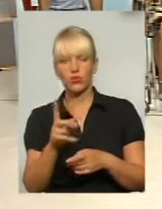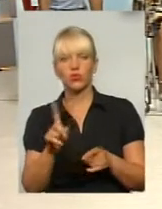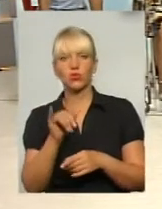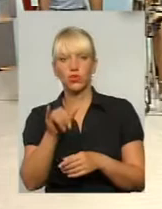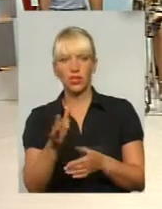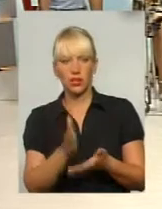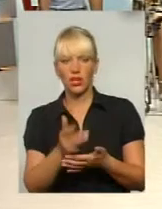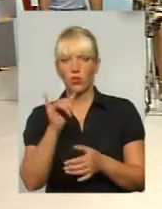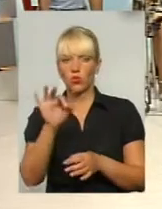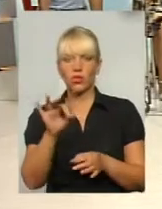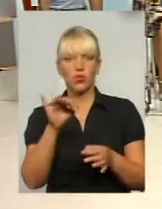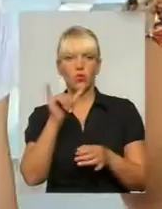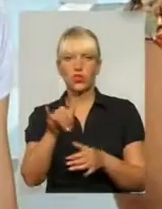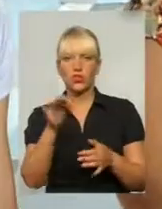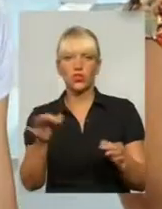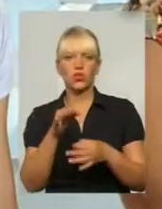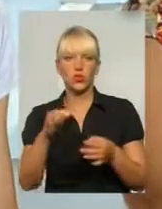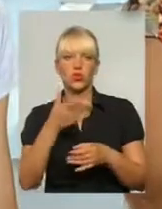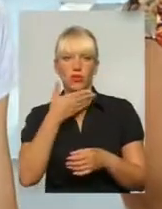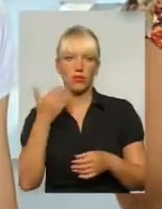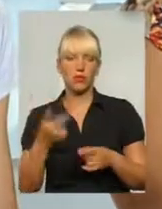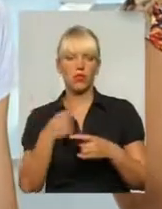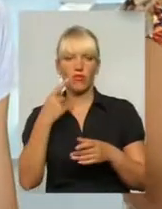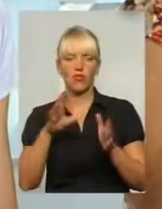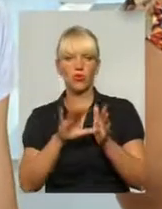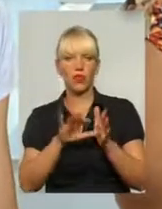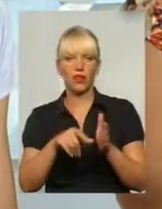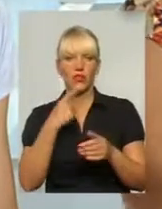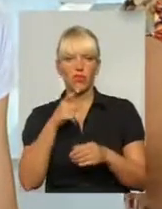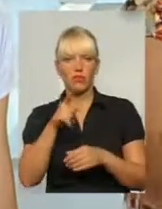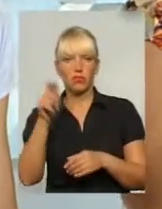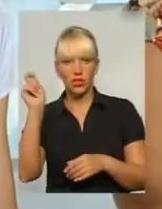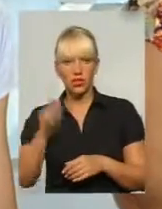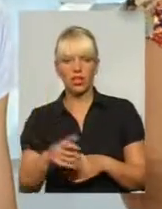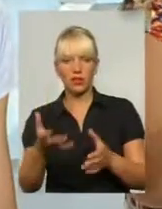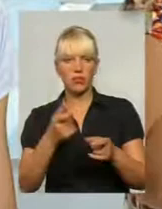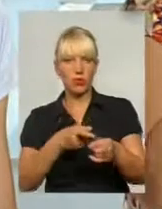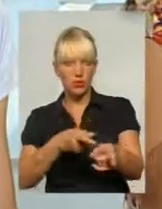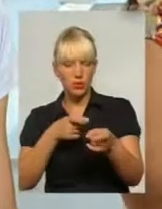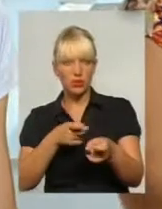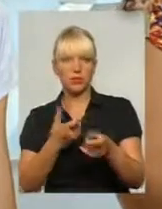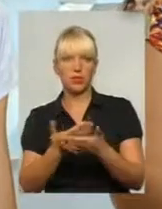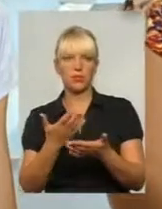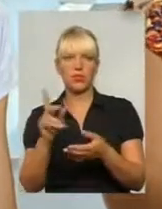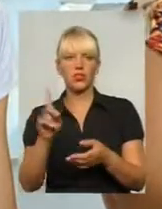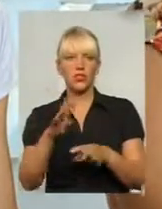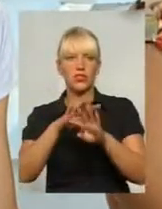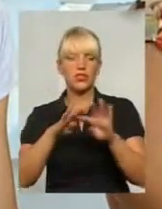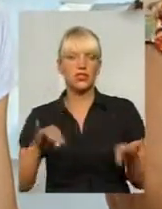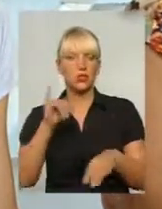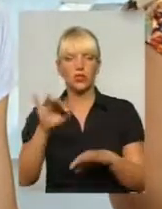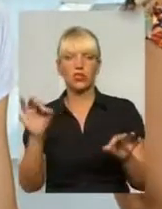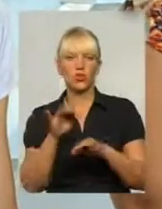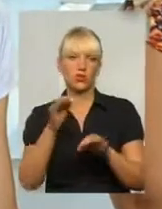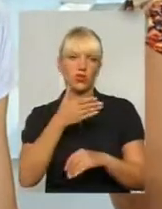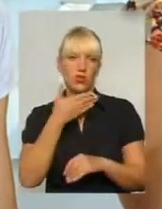що в них є. В них нічого нема. Я кажу бригаді спець комунтрансу, ви приїжджайте, беріть шприці мьод, беріть там сітки. Що у вас є? В них нічого